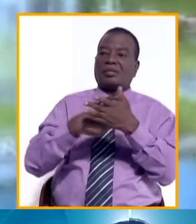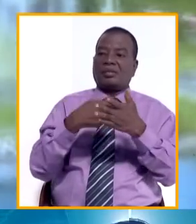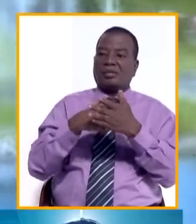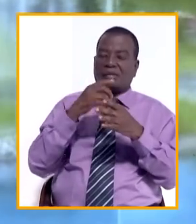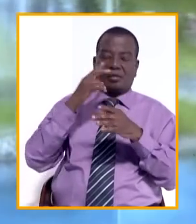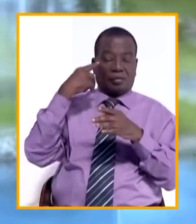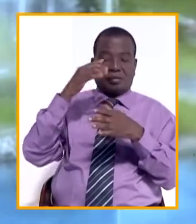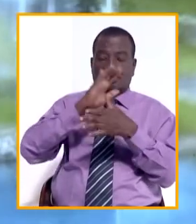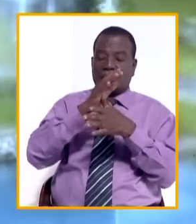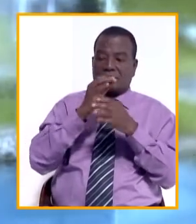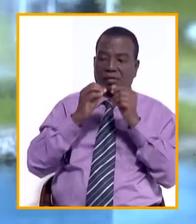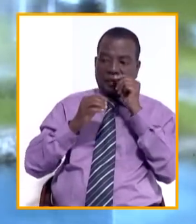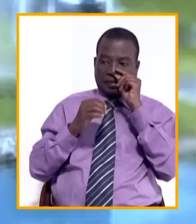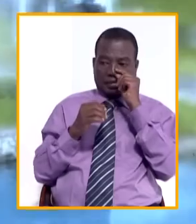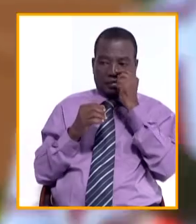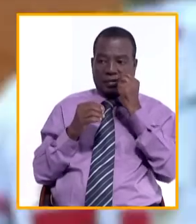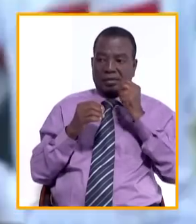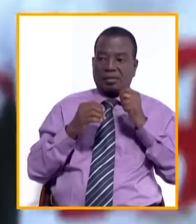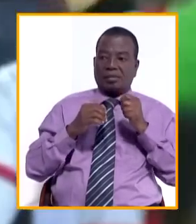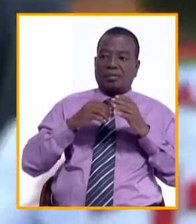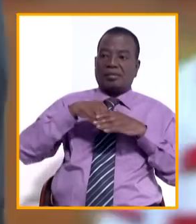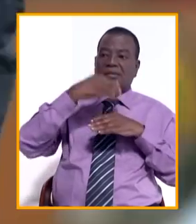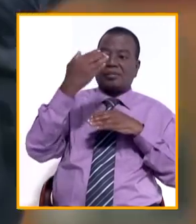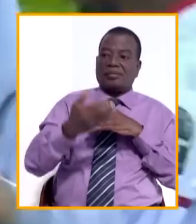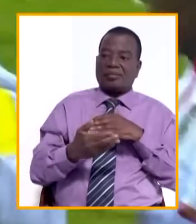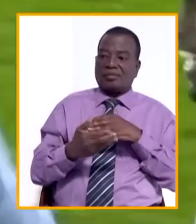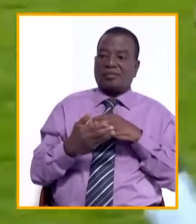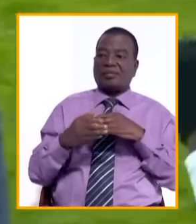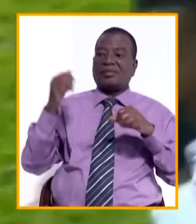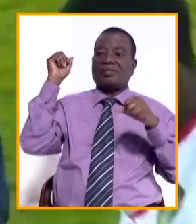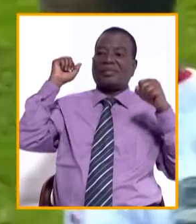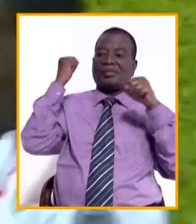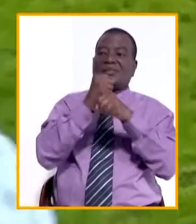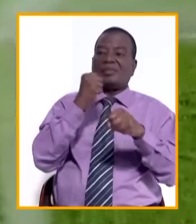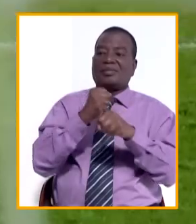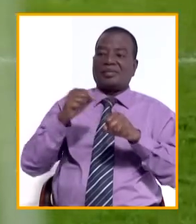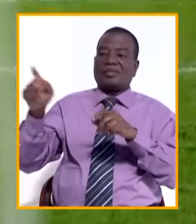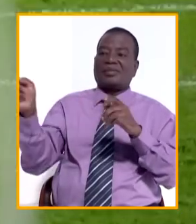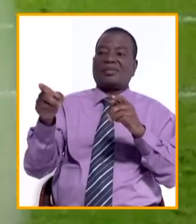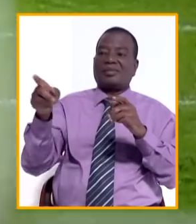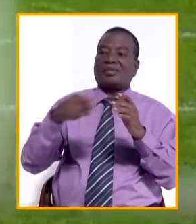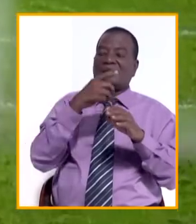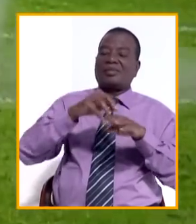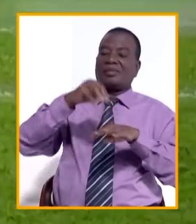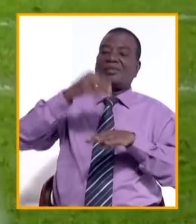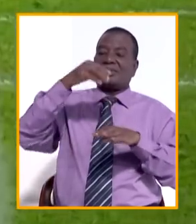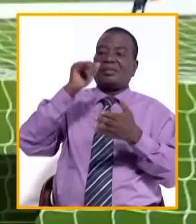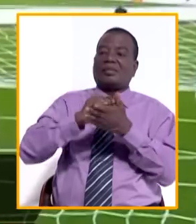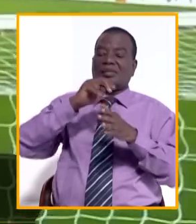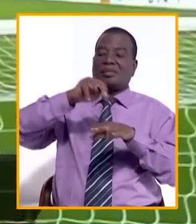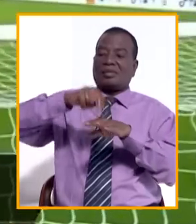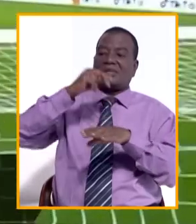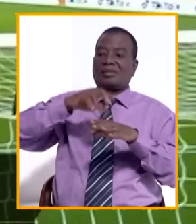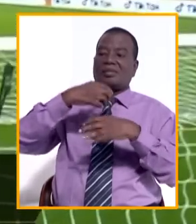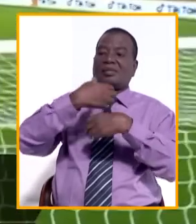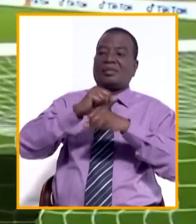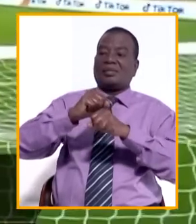Arsène Kouassi, Jean-Sylvier Esso. Après l'exploit de la Mauritanie, qui a éliminé le Mali dans le groupe D, c'est le Niger qui crée la